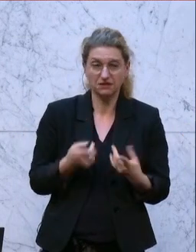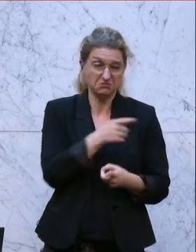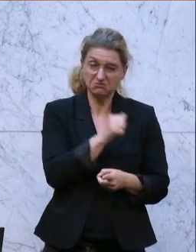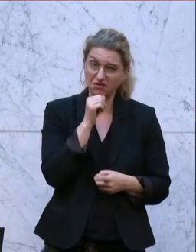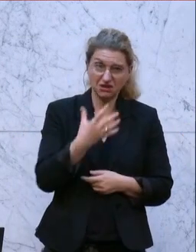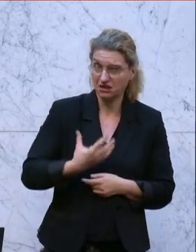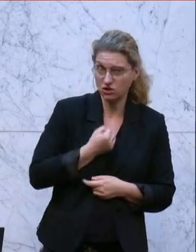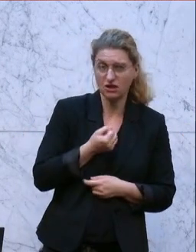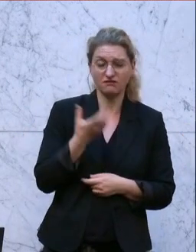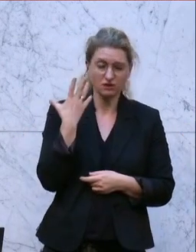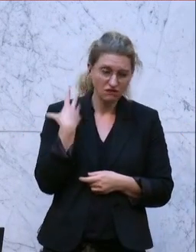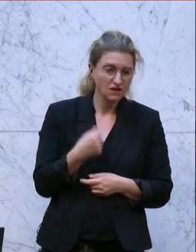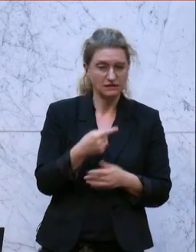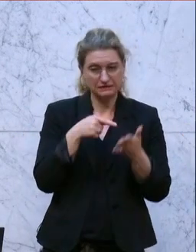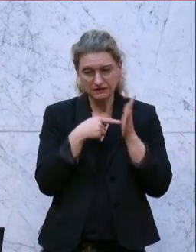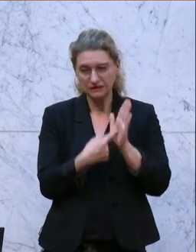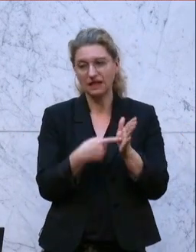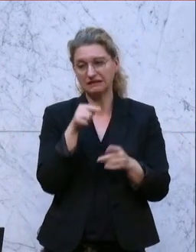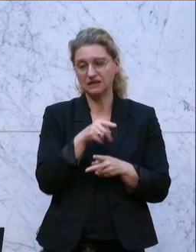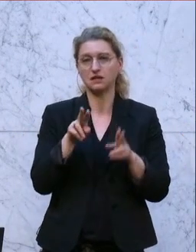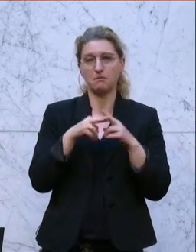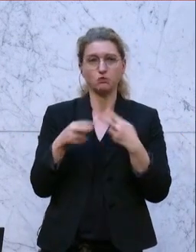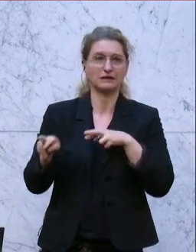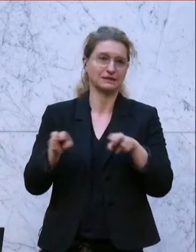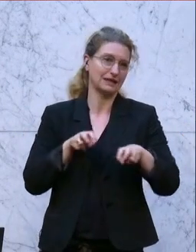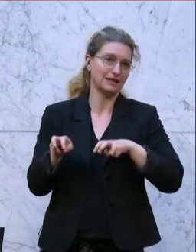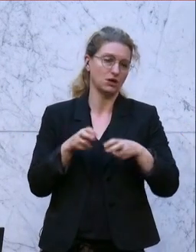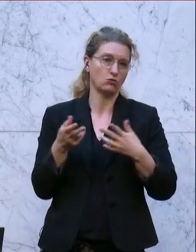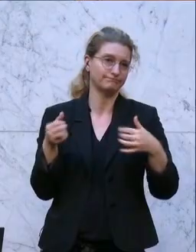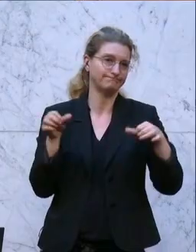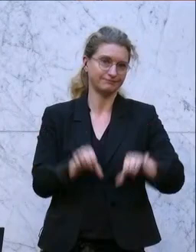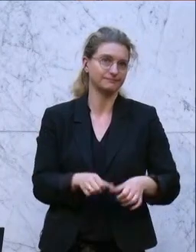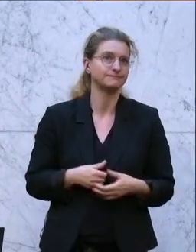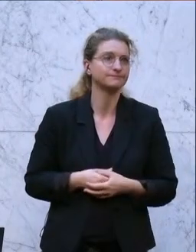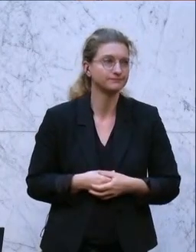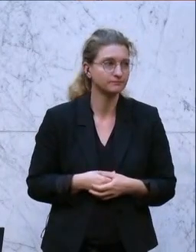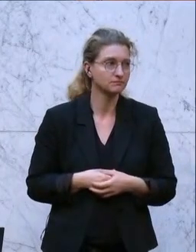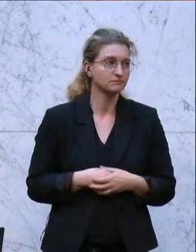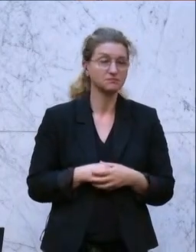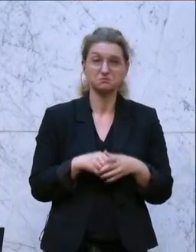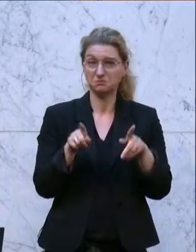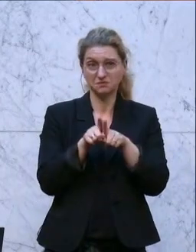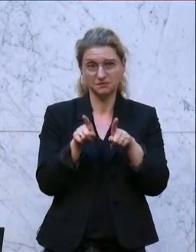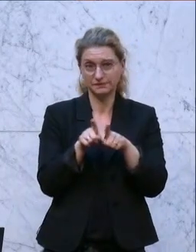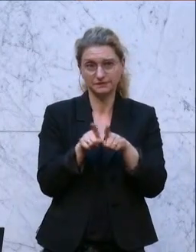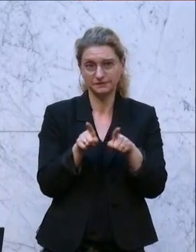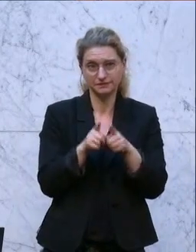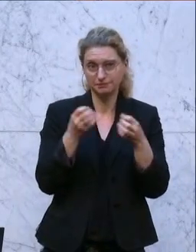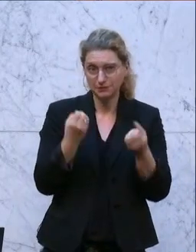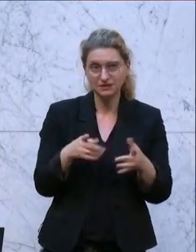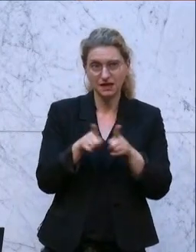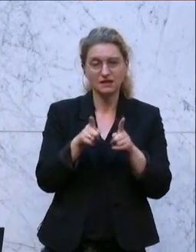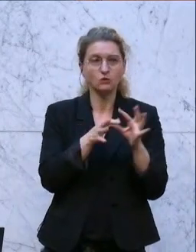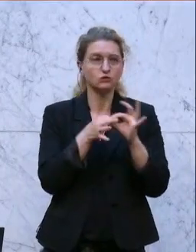Ein weiteres Versagen dieser Bundesregierung. Und das gleiche Versagen ist auch beim